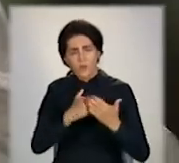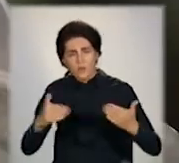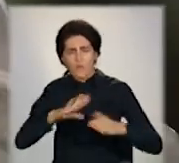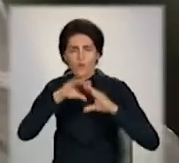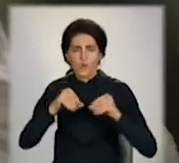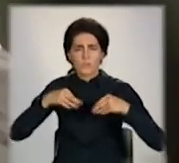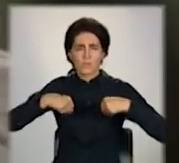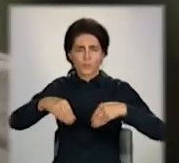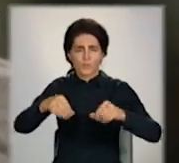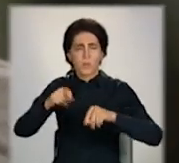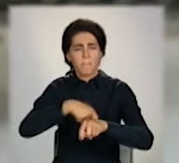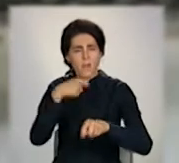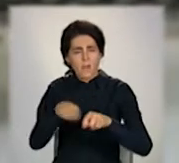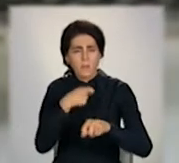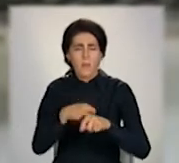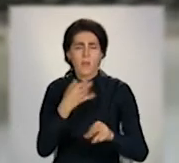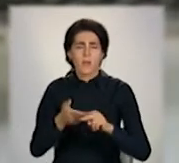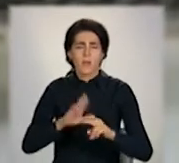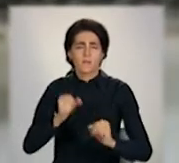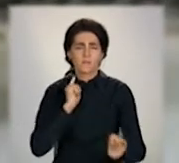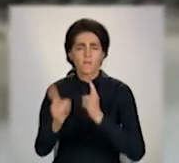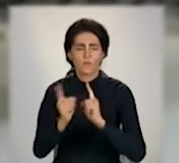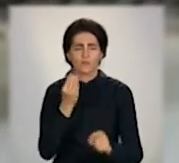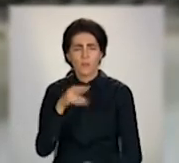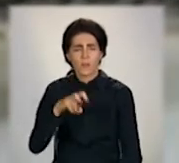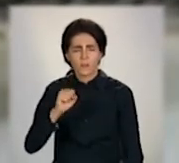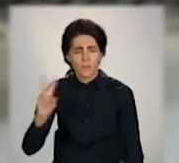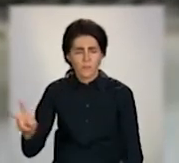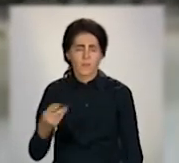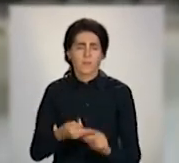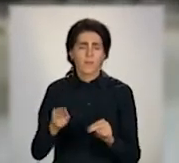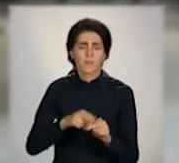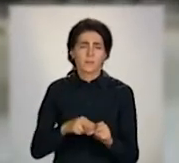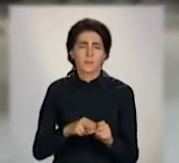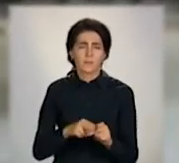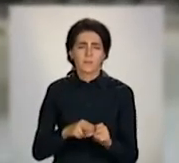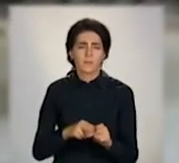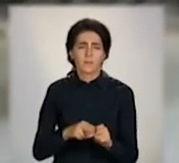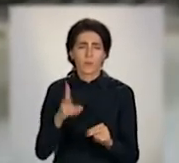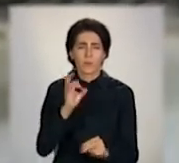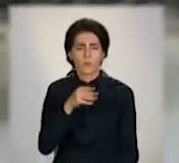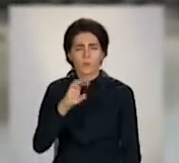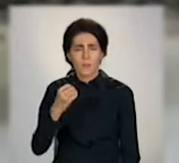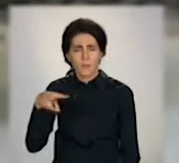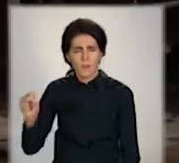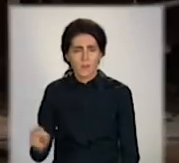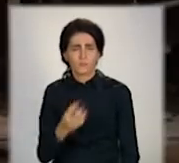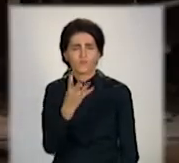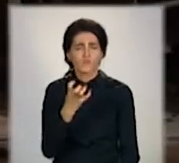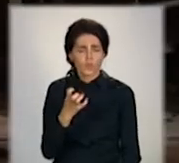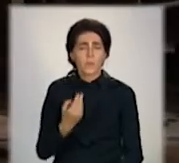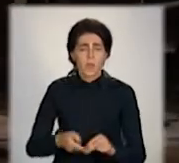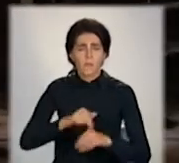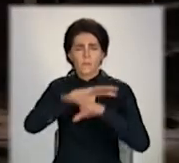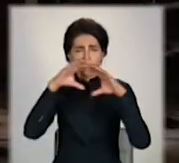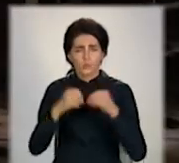матеріалів, підвіжного составу – це шлаково-сталєвост, це котла ОКГ-400. На